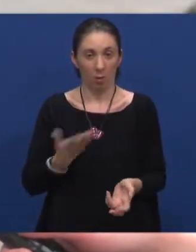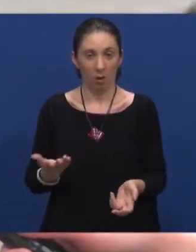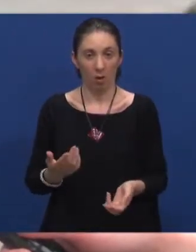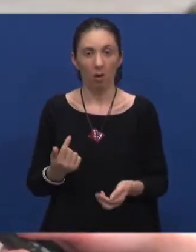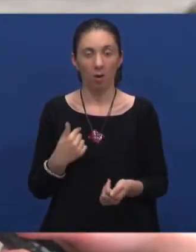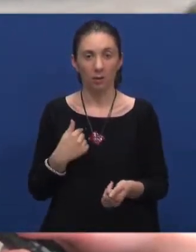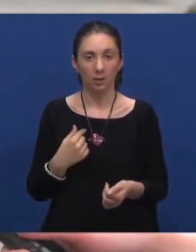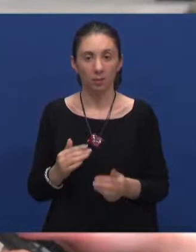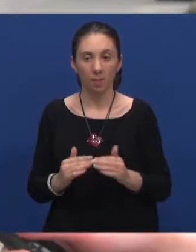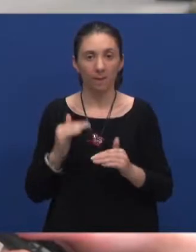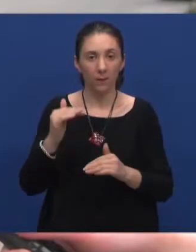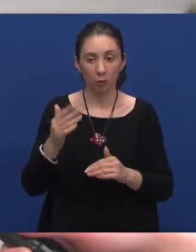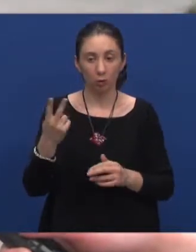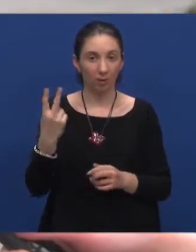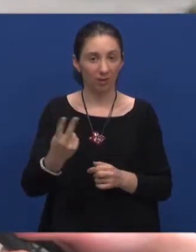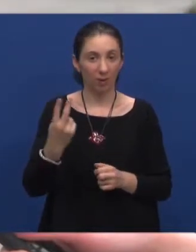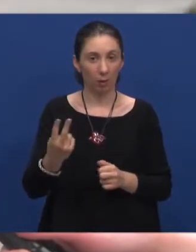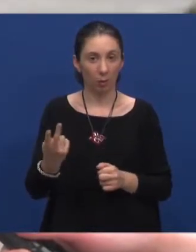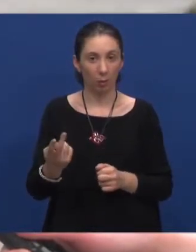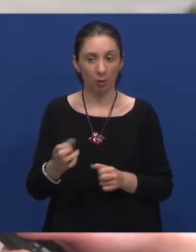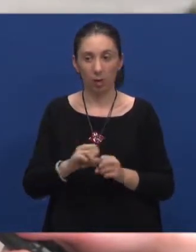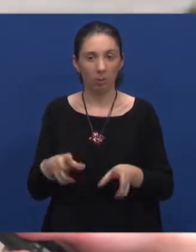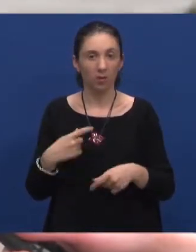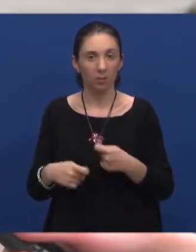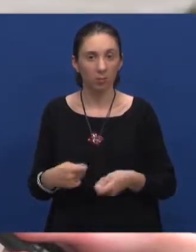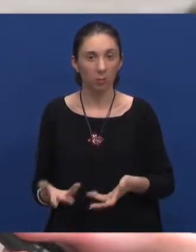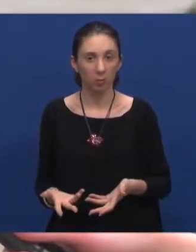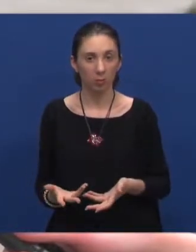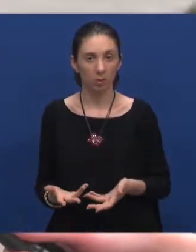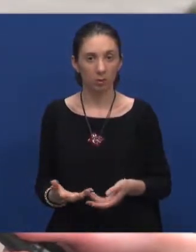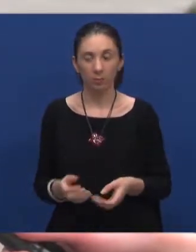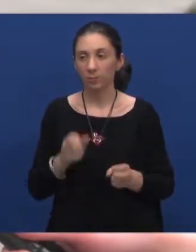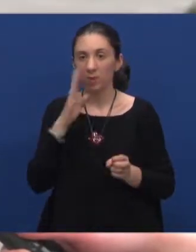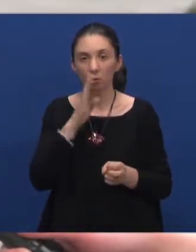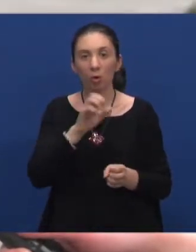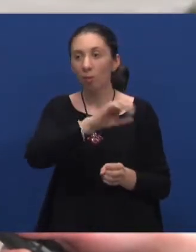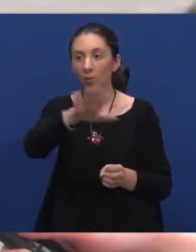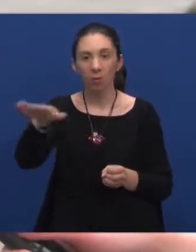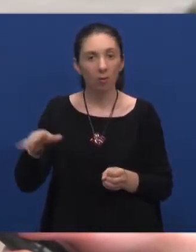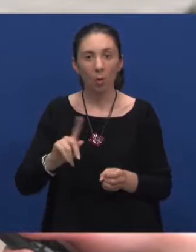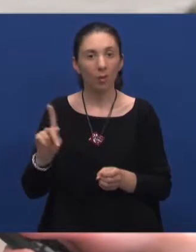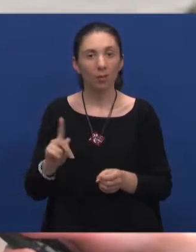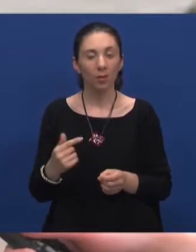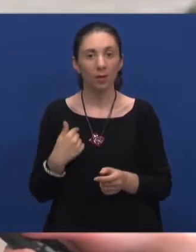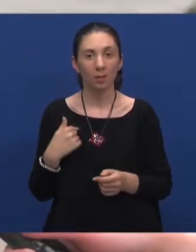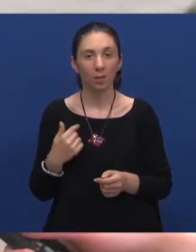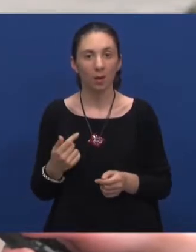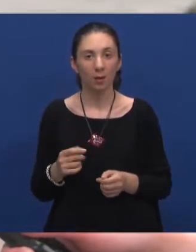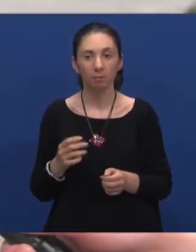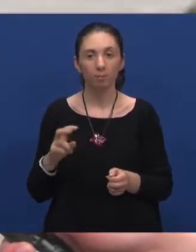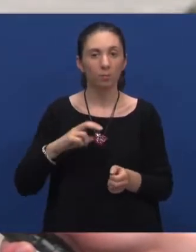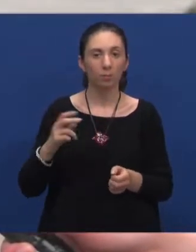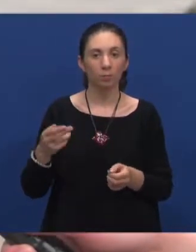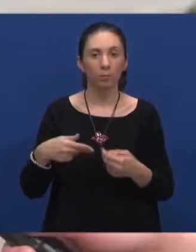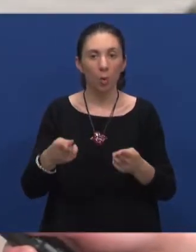nešto više od dvije godine bez posla i, nažalost, nitko mi nije, znači, poslao